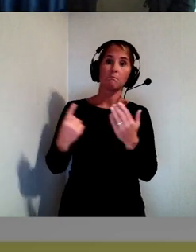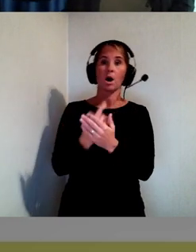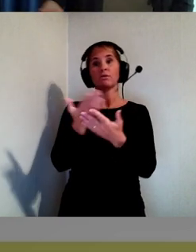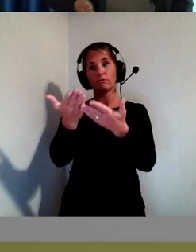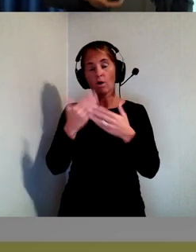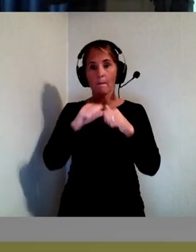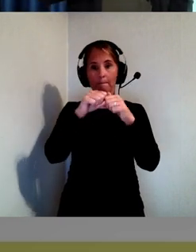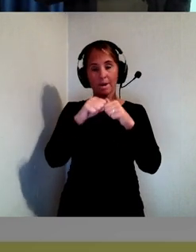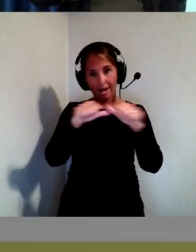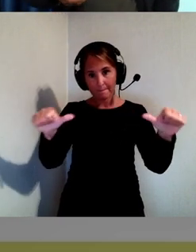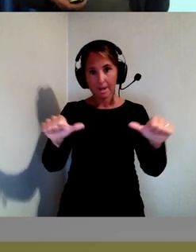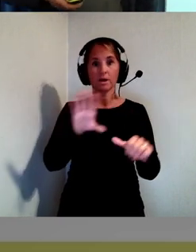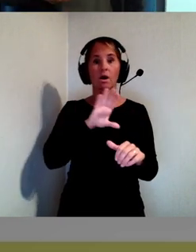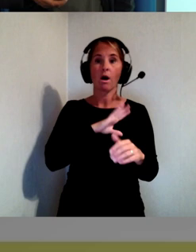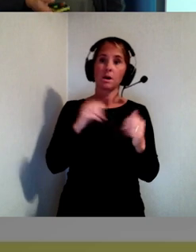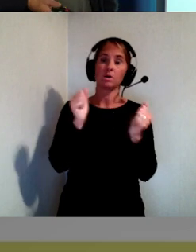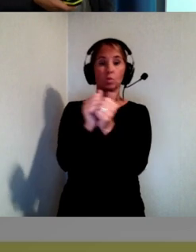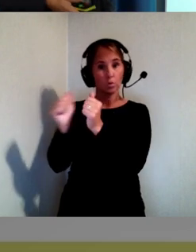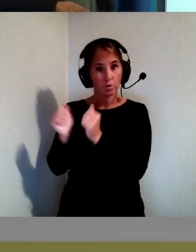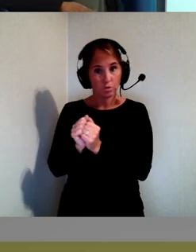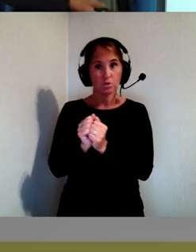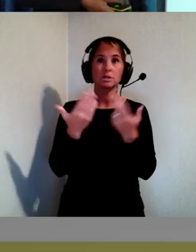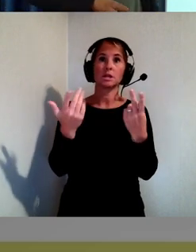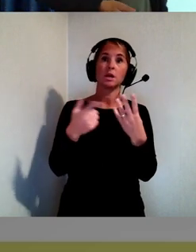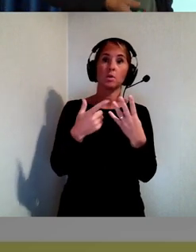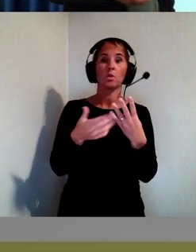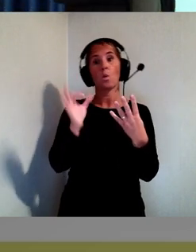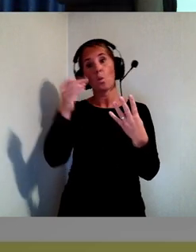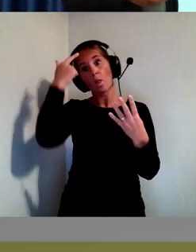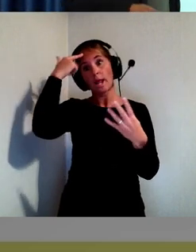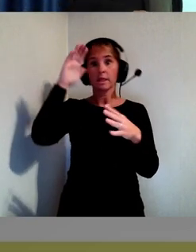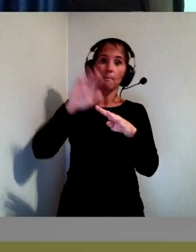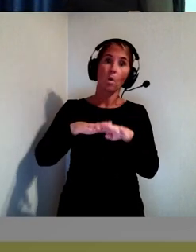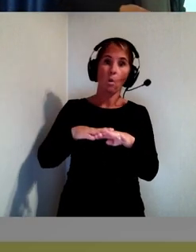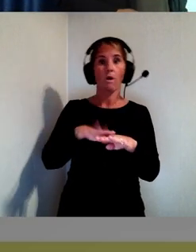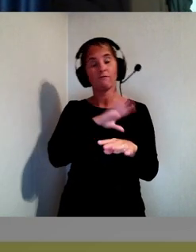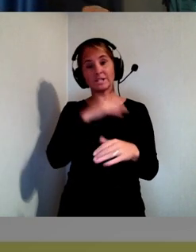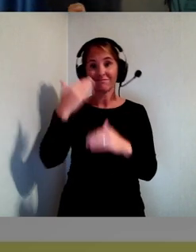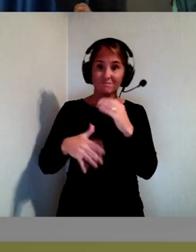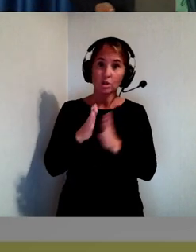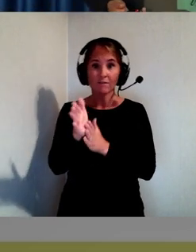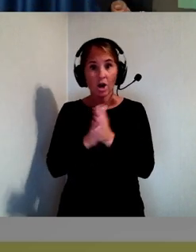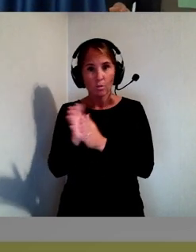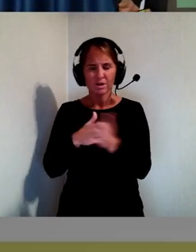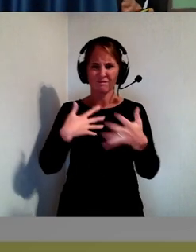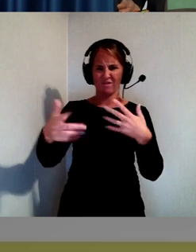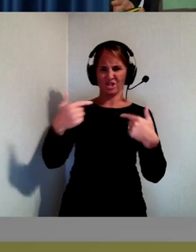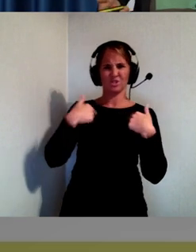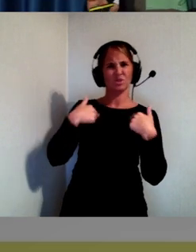Har man tillgång till utrustning? Hur är det med tilliten? Har man motivation? Varför ska just jag